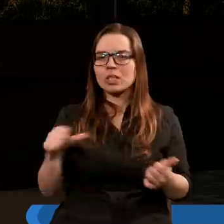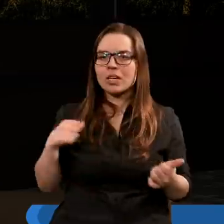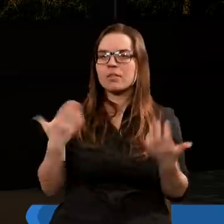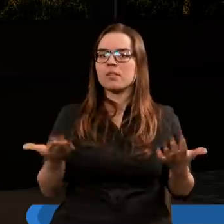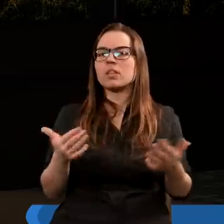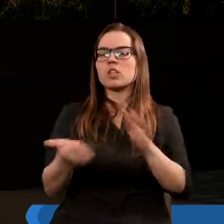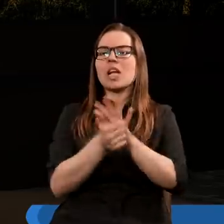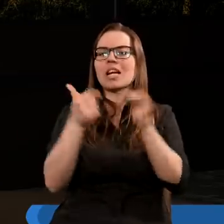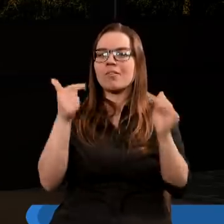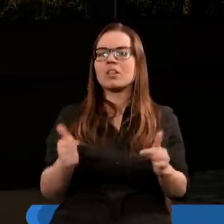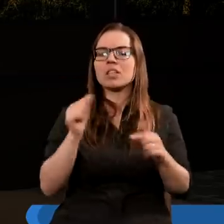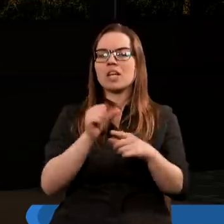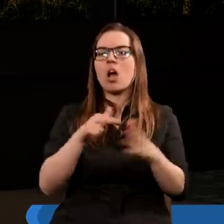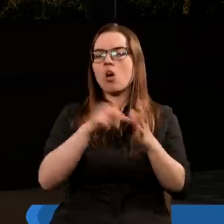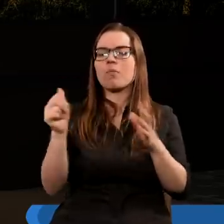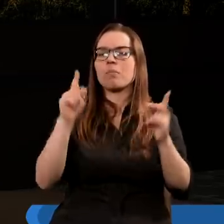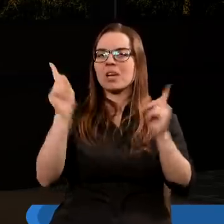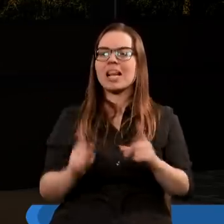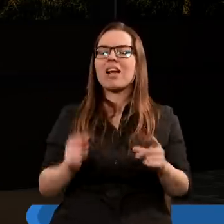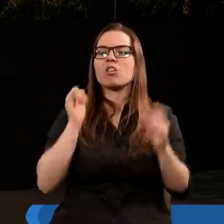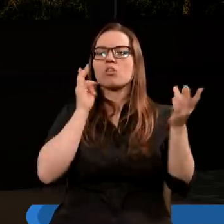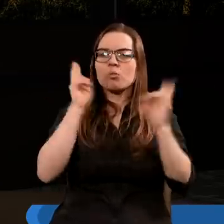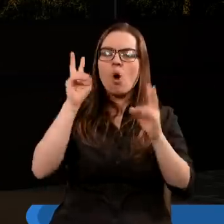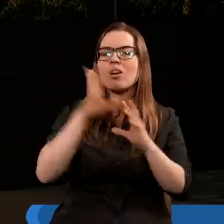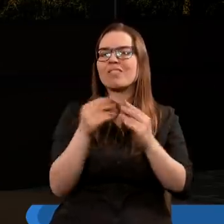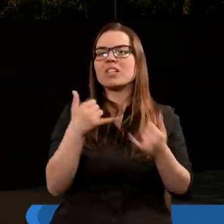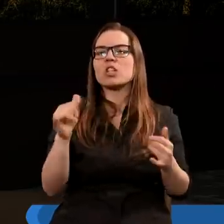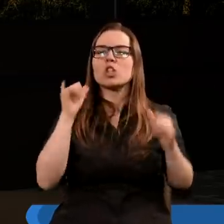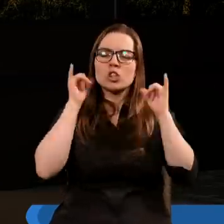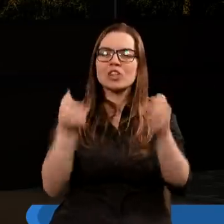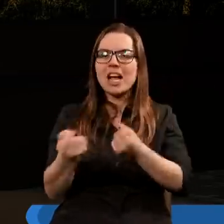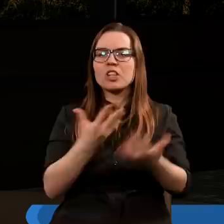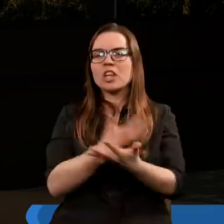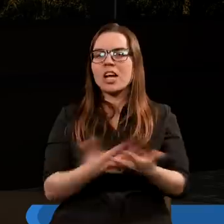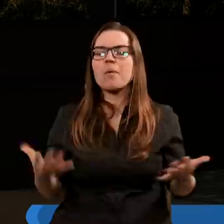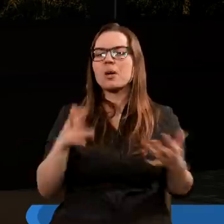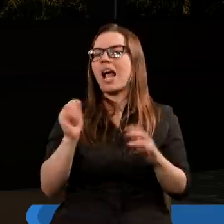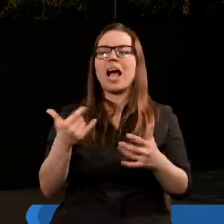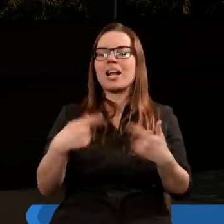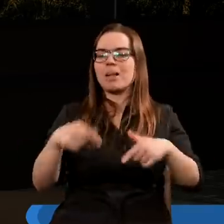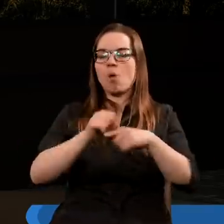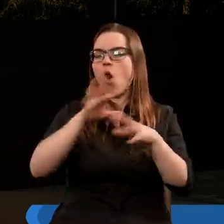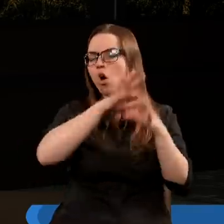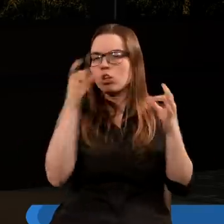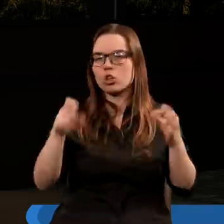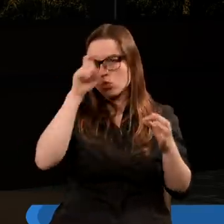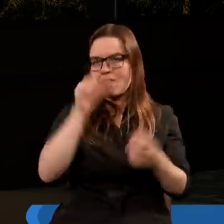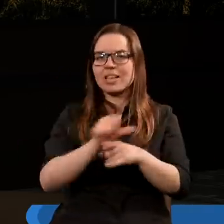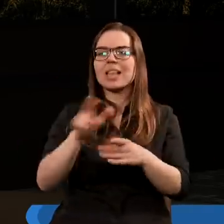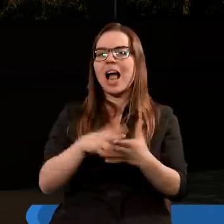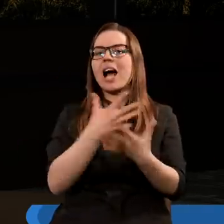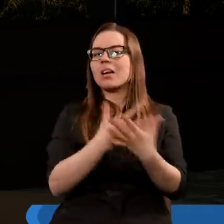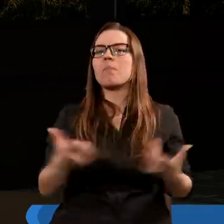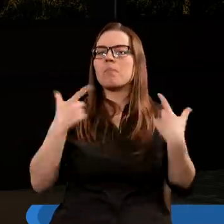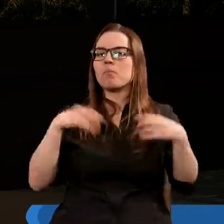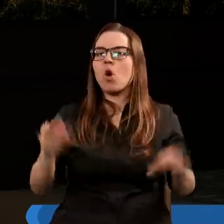Jeszcze osiemnasty wiersz. I nastąpiły błyskawice i donośne grzmoty i wielkie trzęsienie ziemi, jakiego nie było odkąd człowiek istnieje na ziemi.